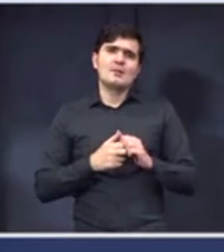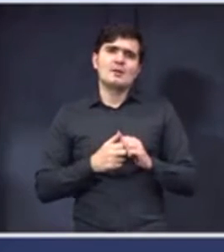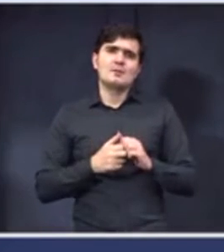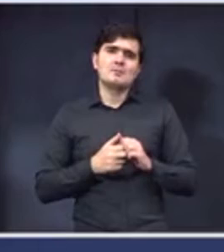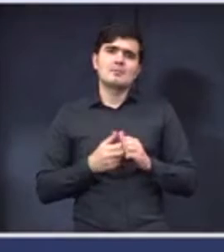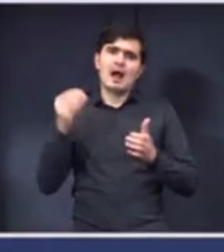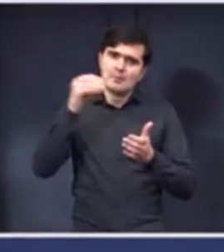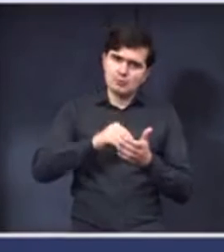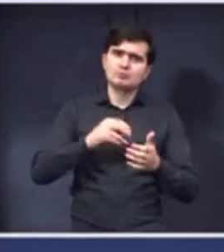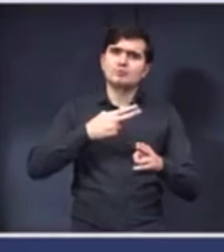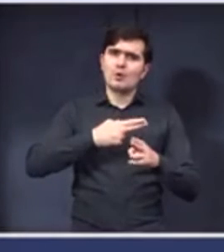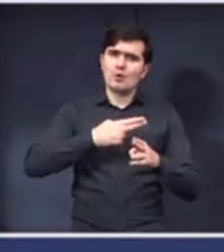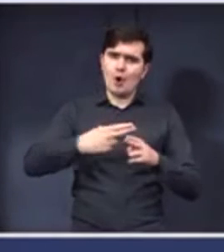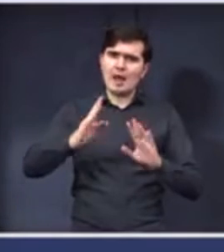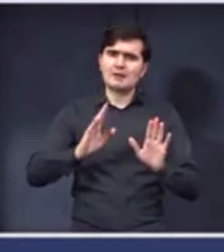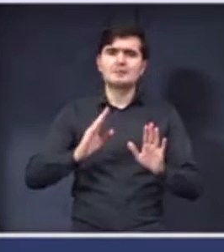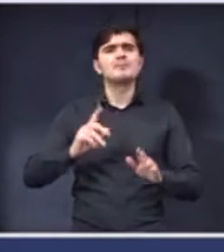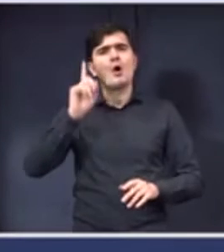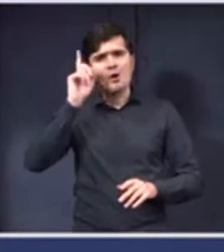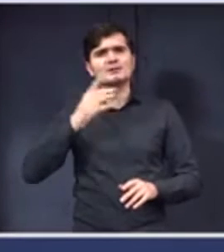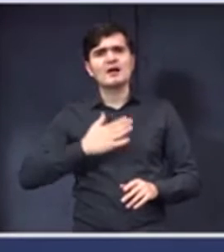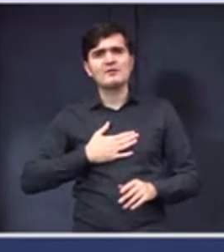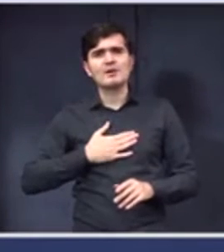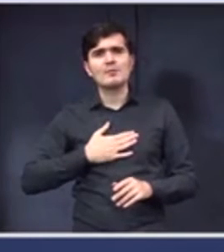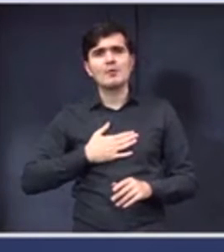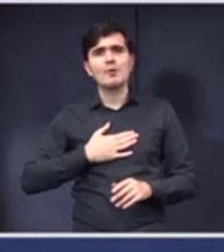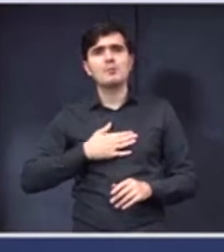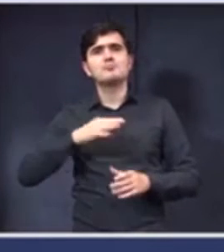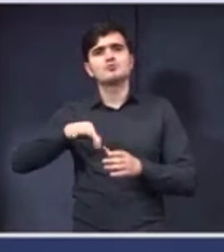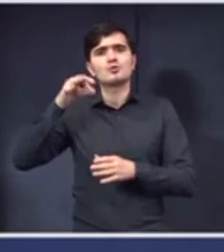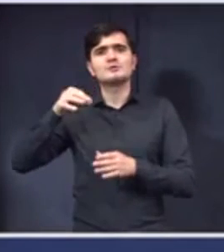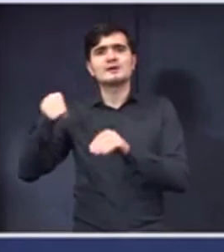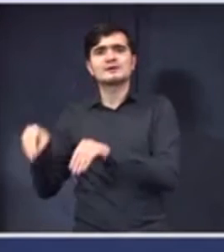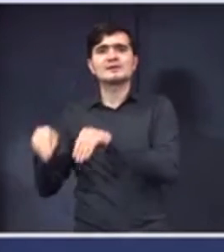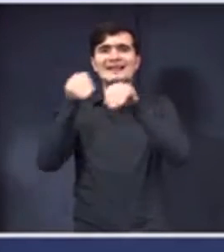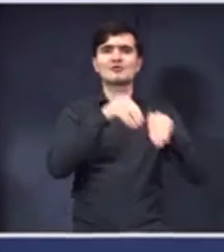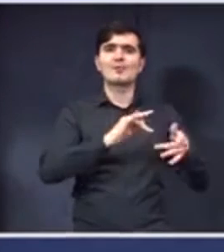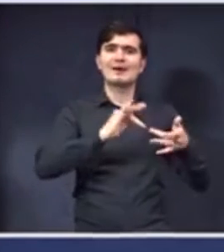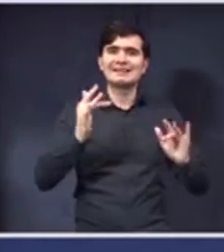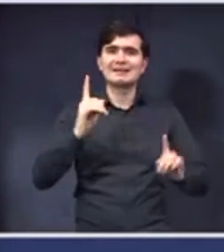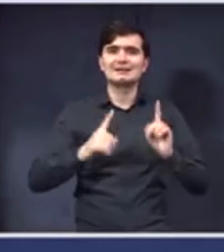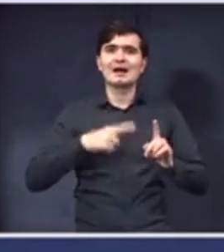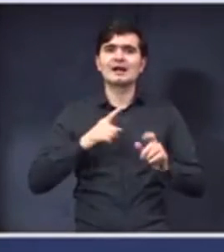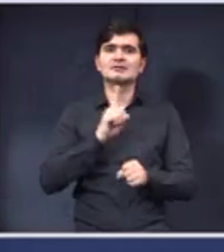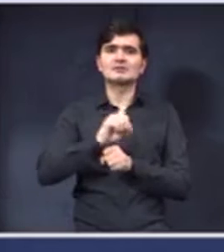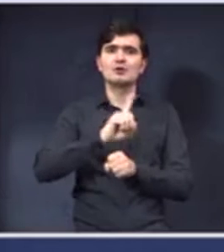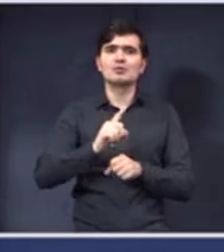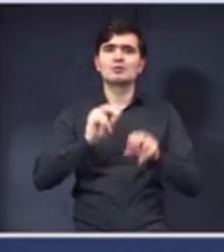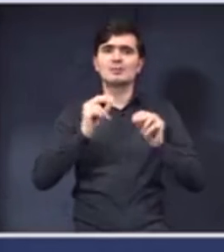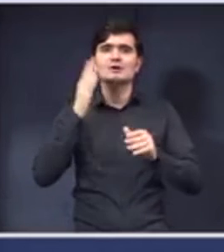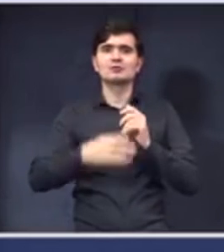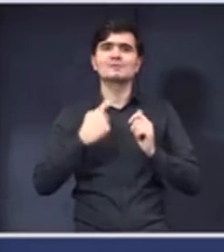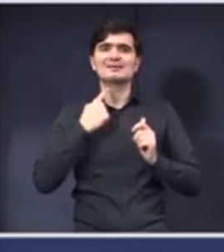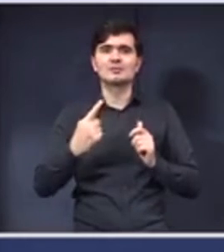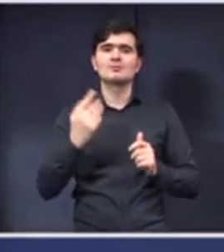pusă, va exista soluția trecerii în online dacă mai sunt ceva lucruri de predat în ultima săptămână de școală, în care,